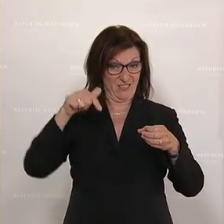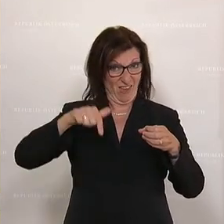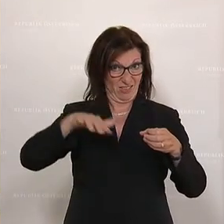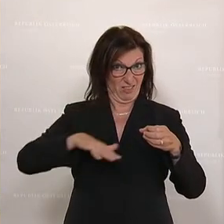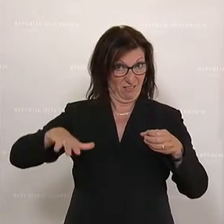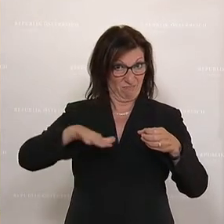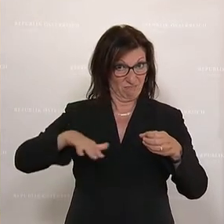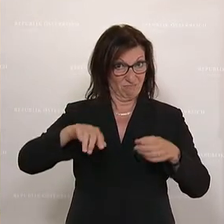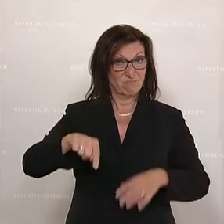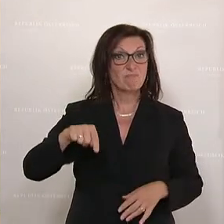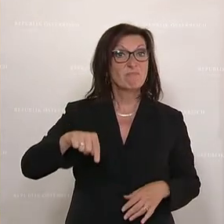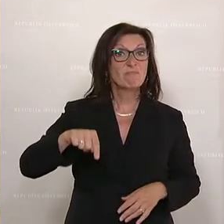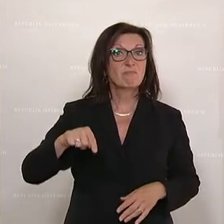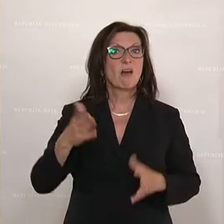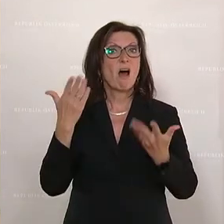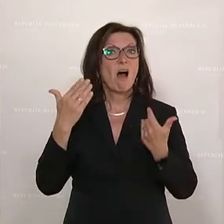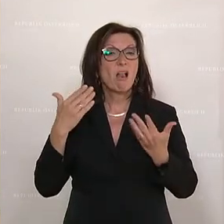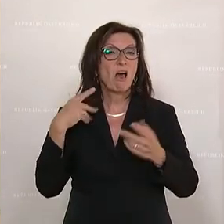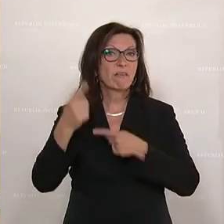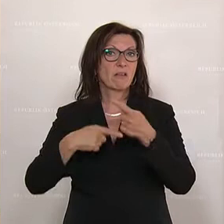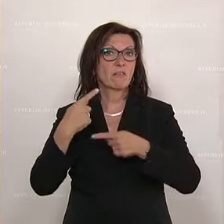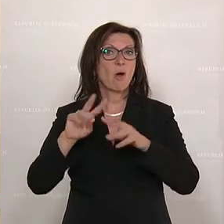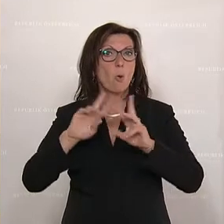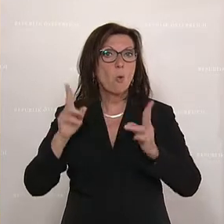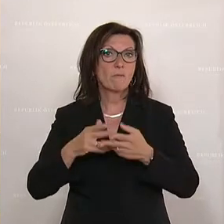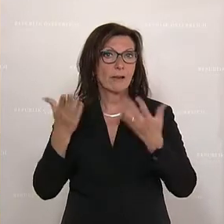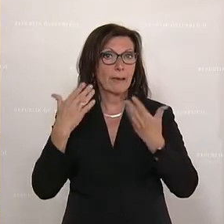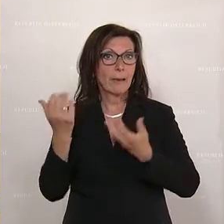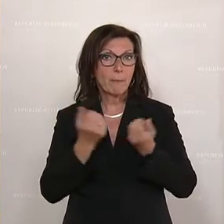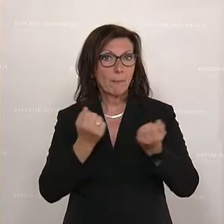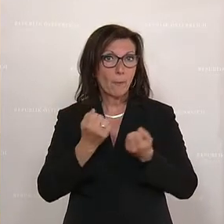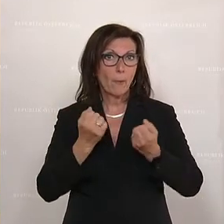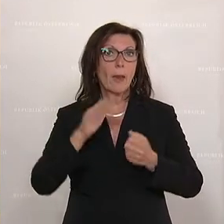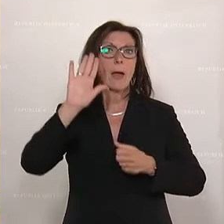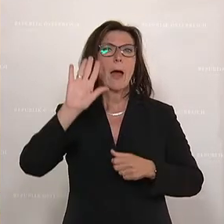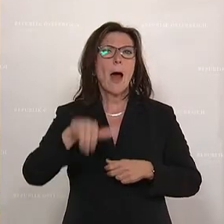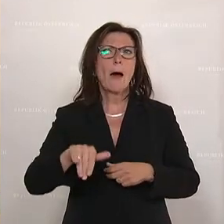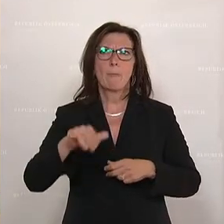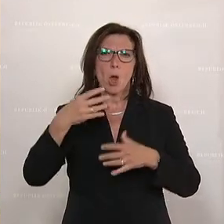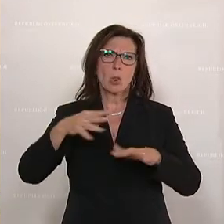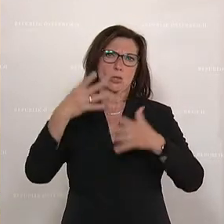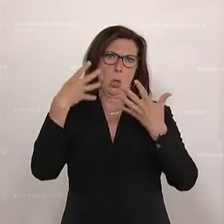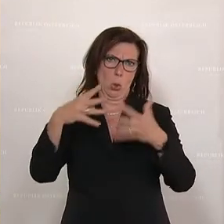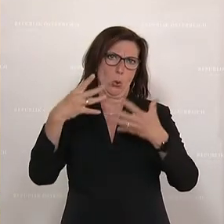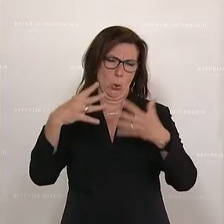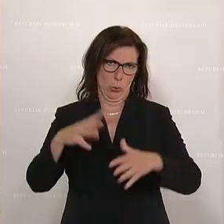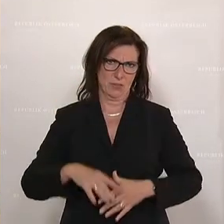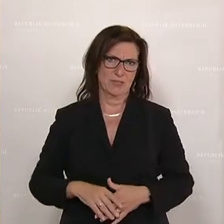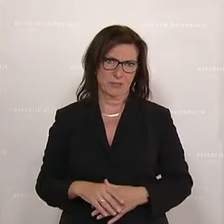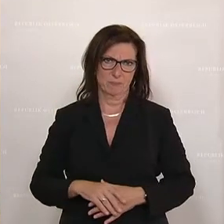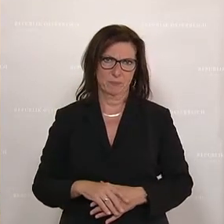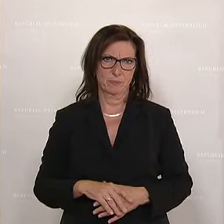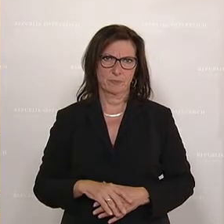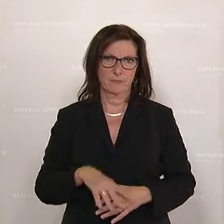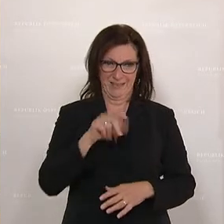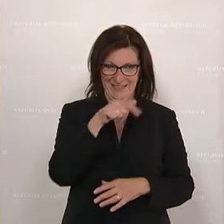quasi die ländliche Entwicklung, Umwelt- und Klimapolitik, gab es ab 1999. Diese